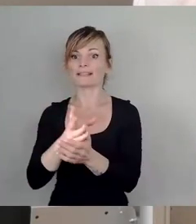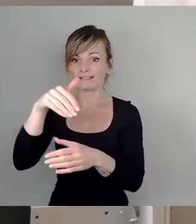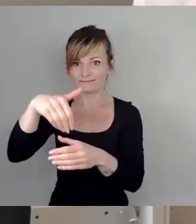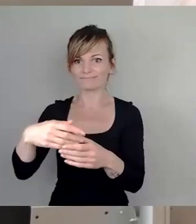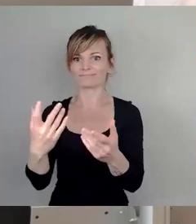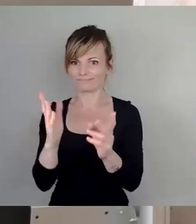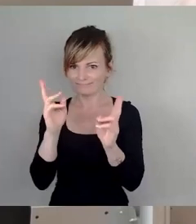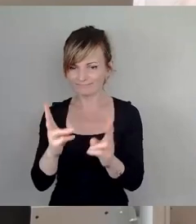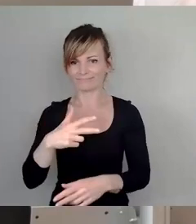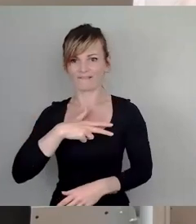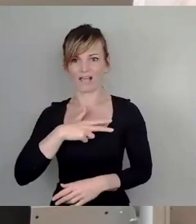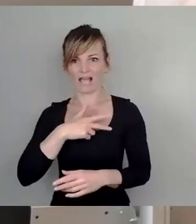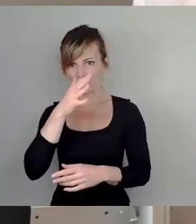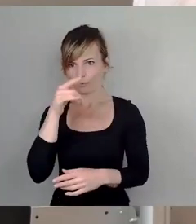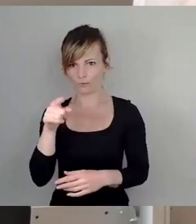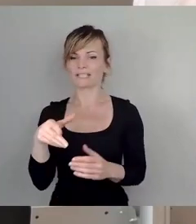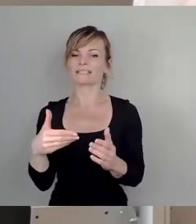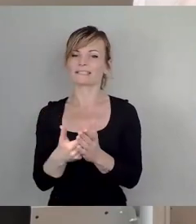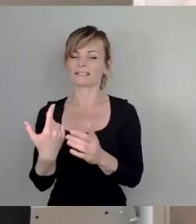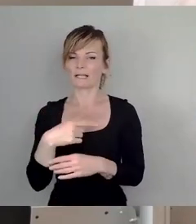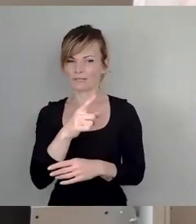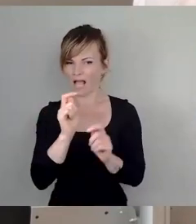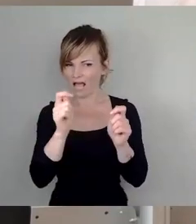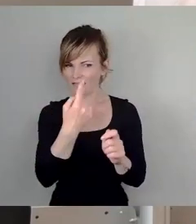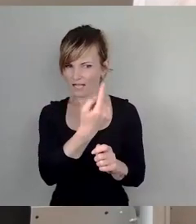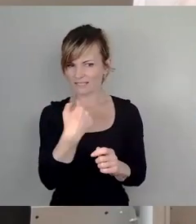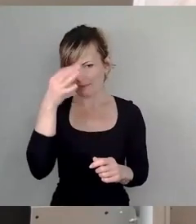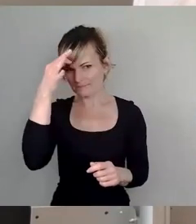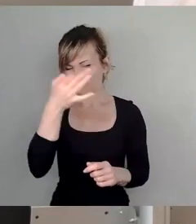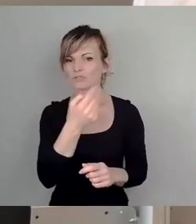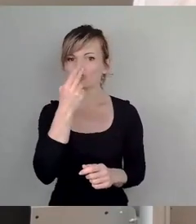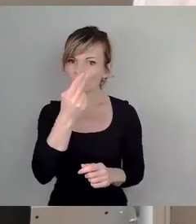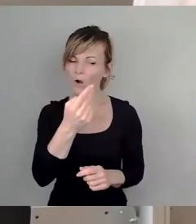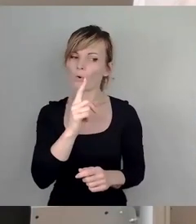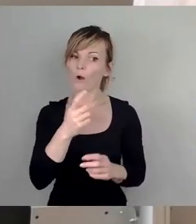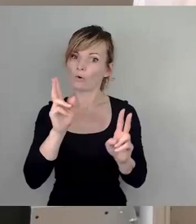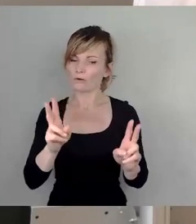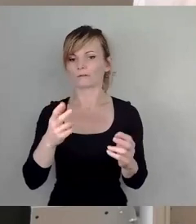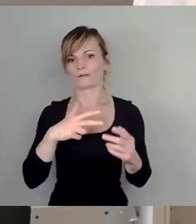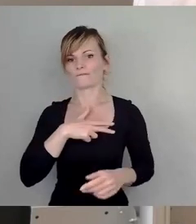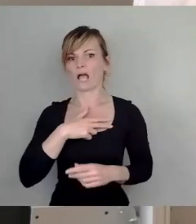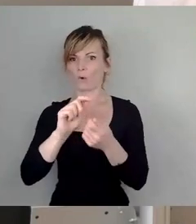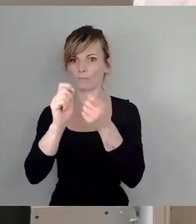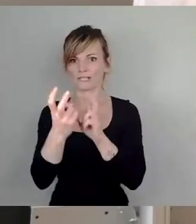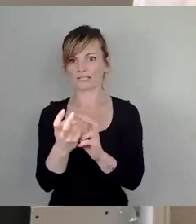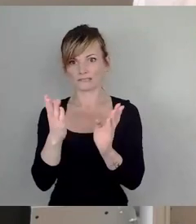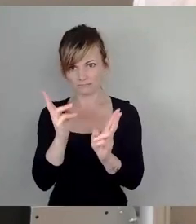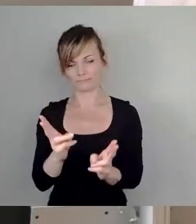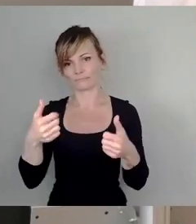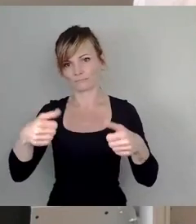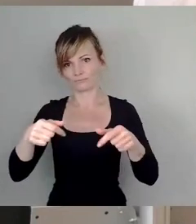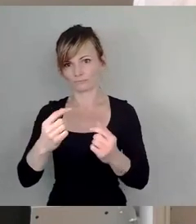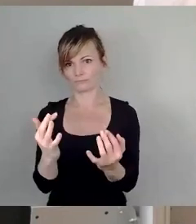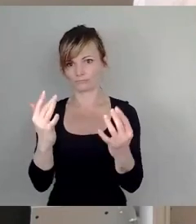Antrages betrifft, achten Sie darauf, was am Ende gemacht wird, dass es nicht nur im Prinzip irgendwie ein Alibi wird, sondern dass da wirklich auch am Ende eine Begrünung rauskommt, die auch mit dem